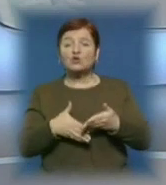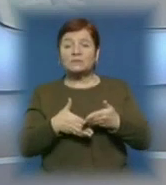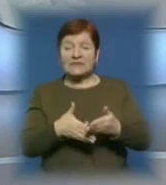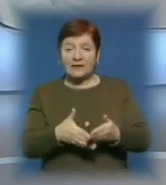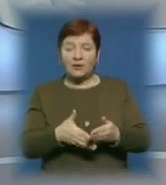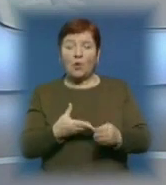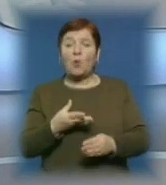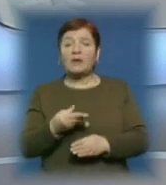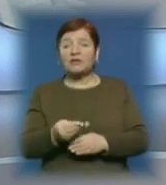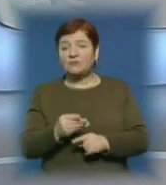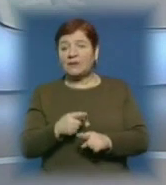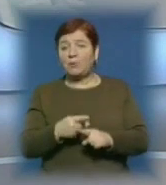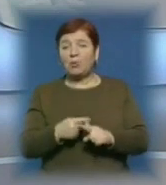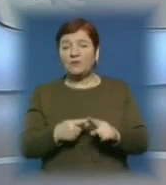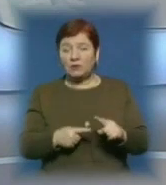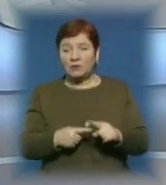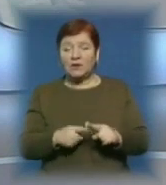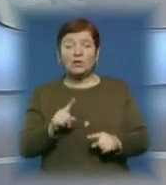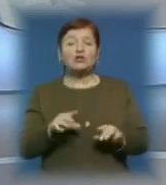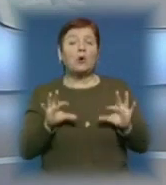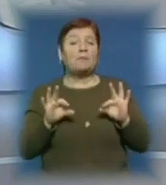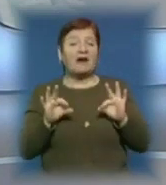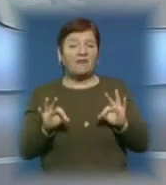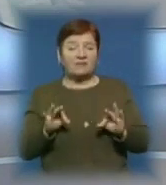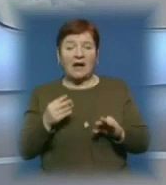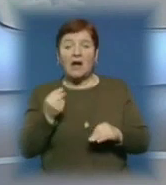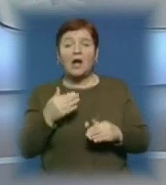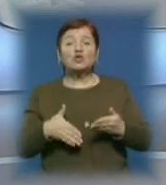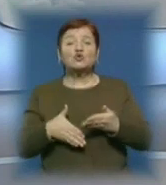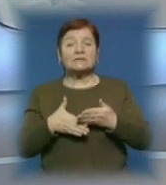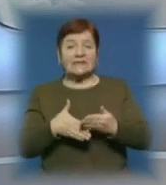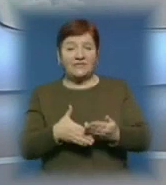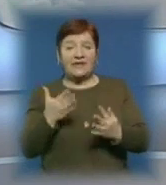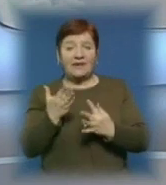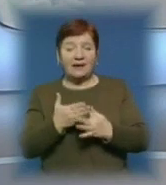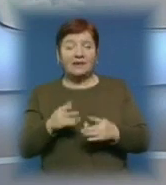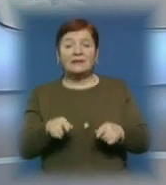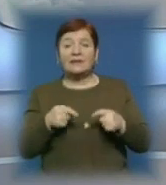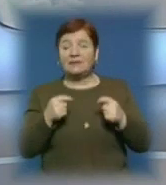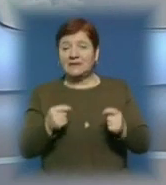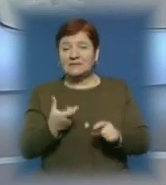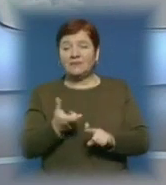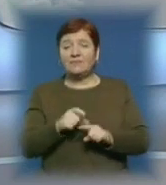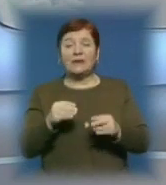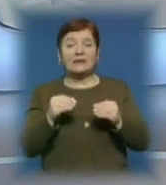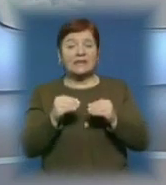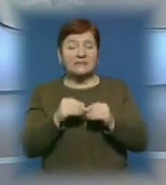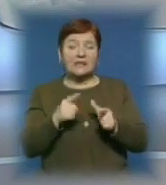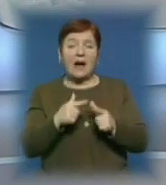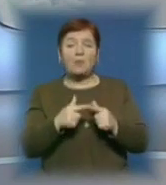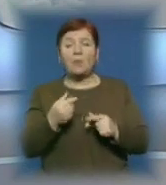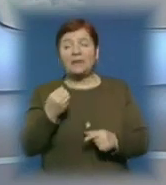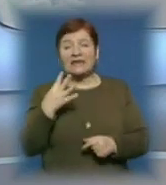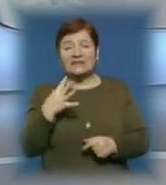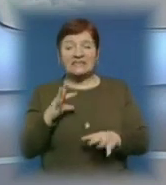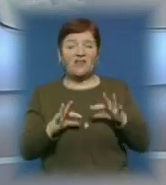і оплачувати лише половину вартості. Щоправда, субсидії надається сім'ї, якщо оплата за комунальні послуги перевищує 10 або 15 відсотків